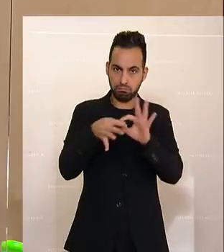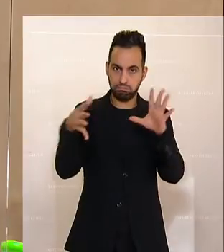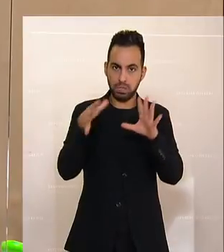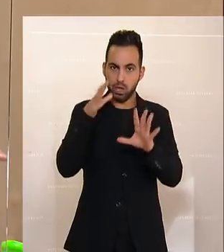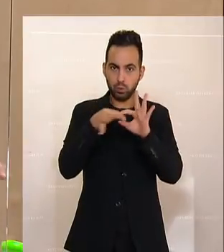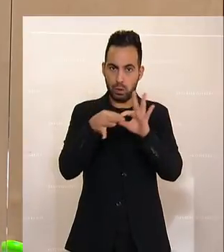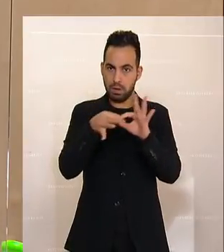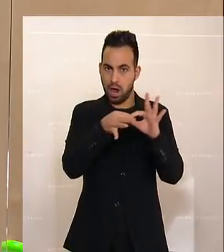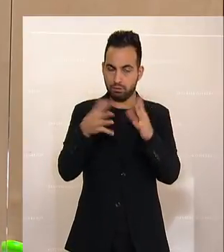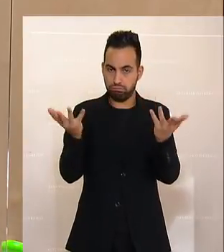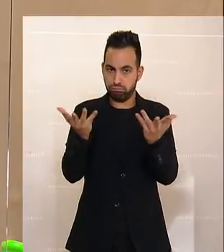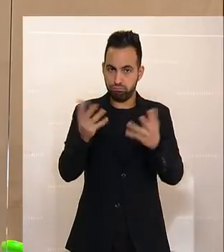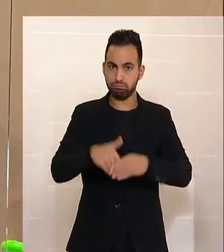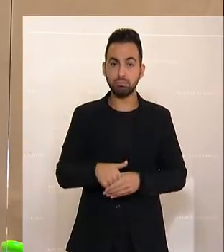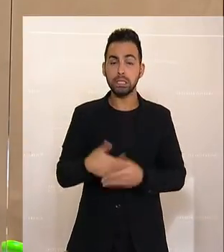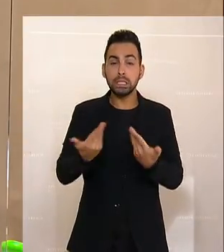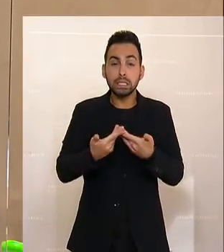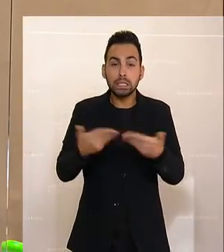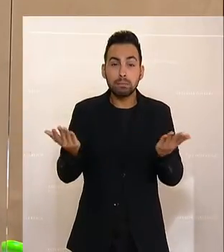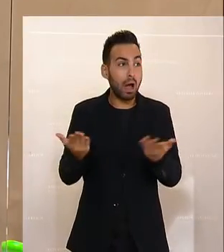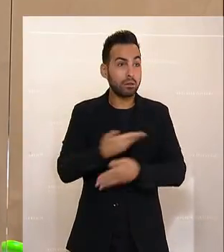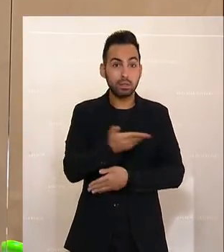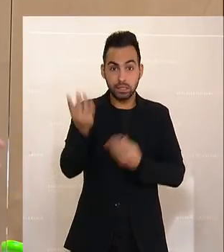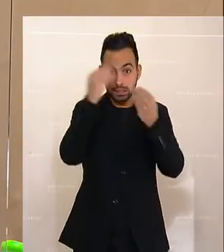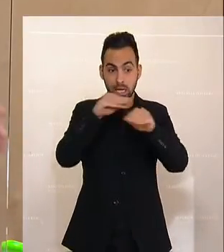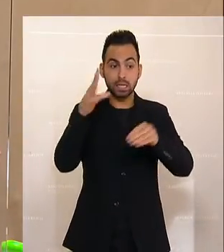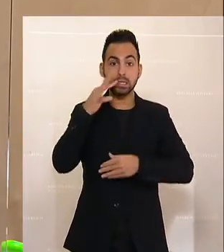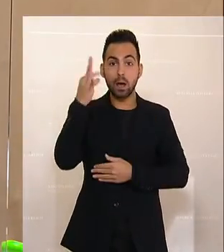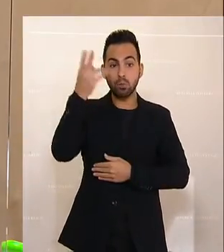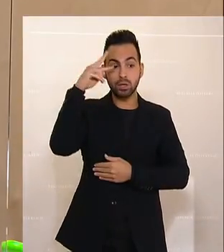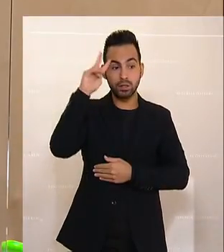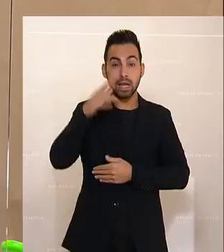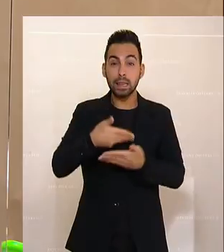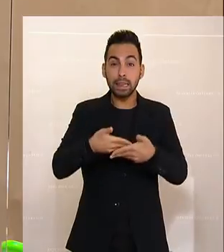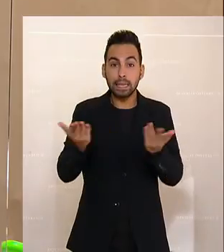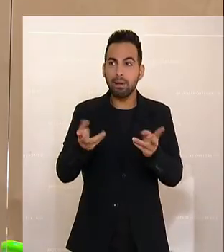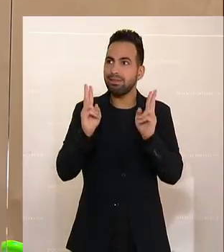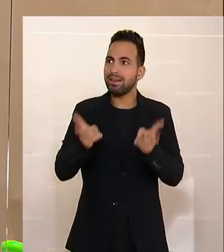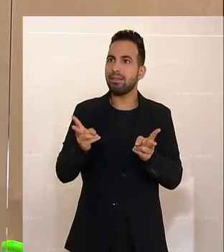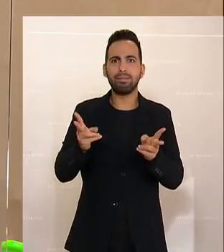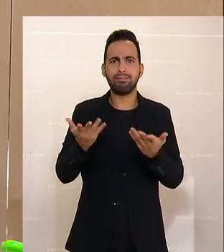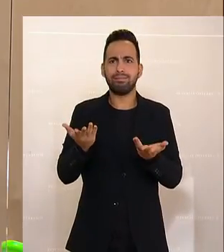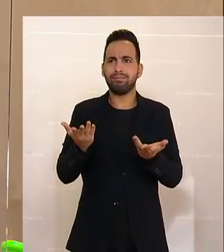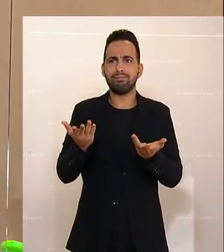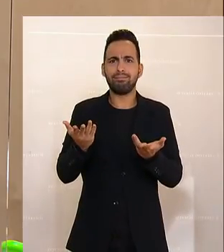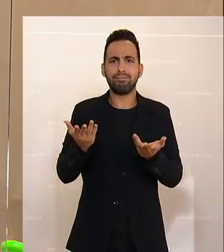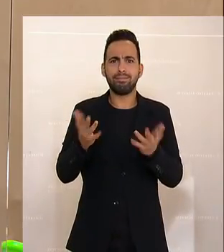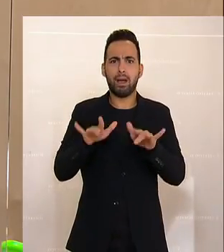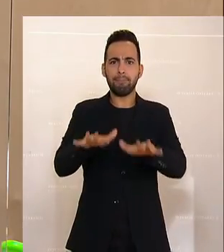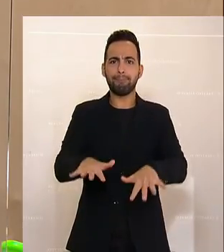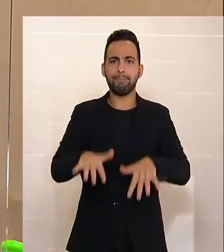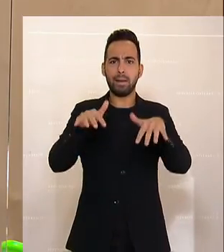Wirtschafts und Korruptionsstaatsanwaltschaft. Niemand, sehr geehrte Damen und Herren, kann sich in diesem Parlament hinter der